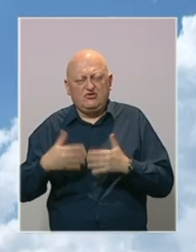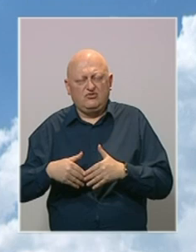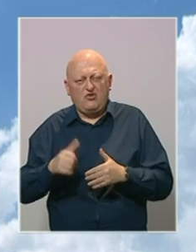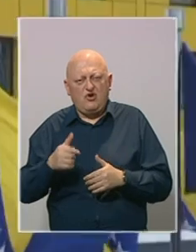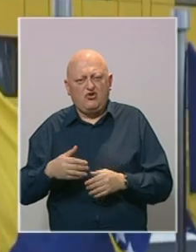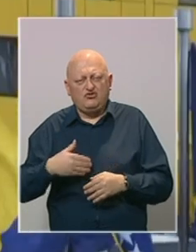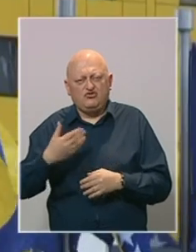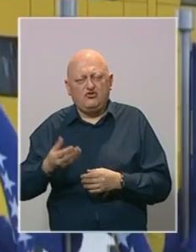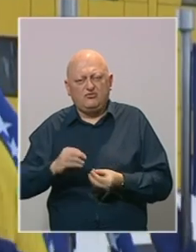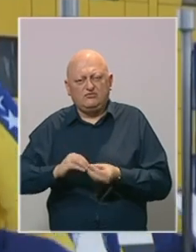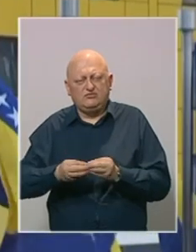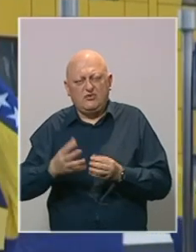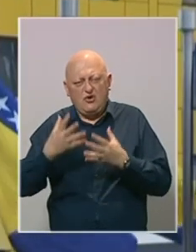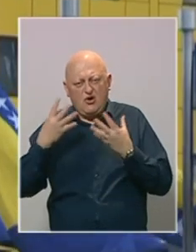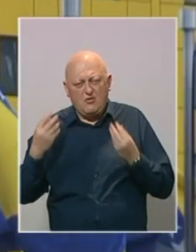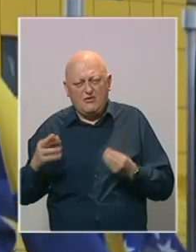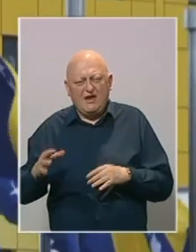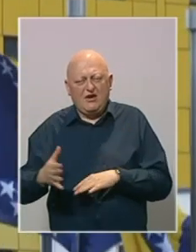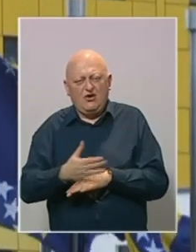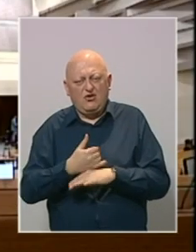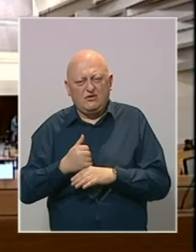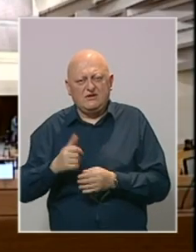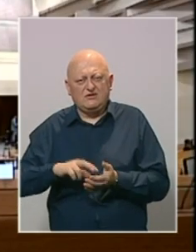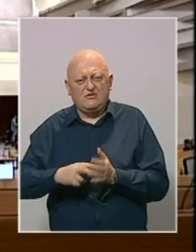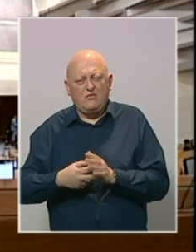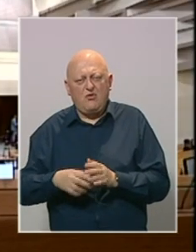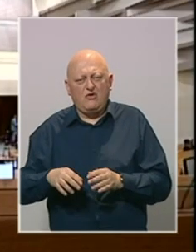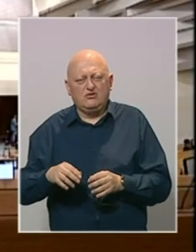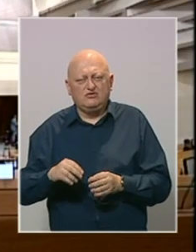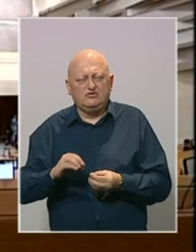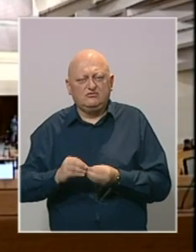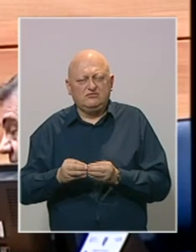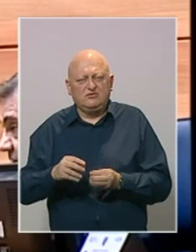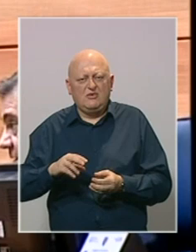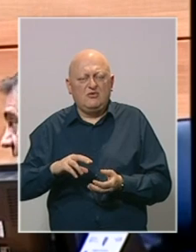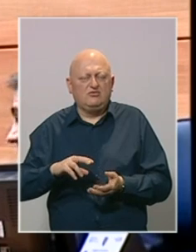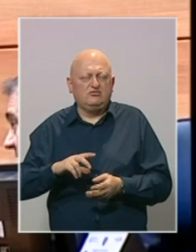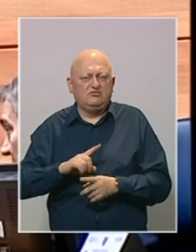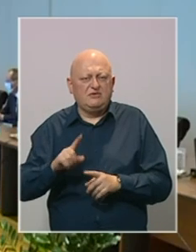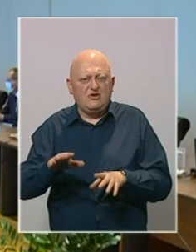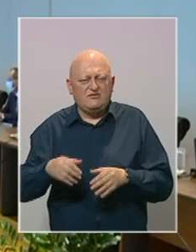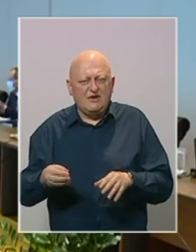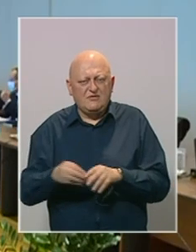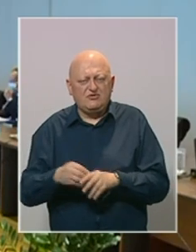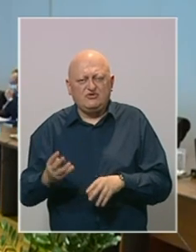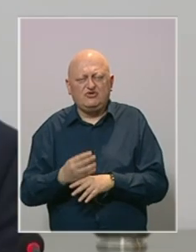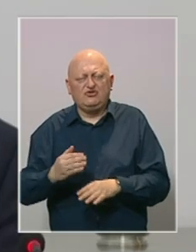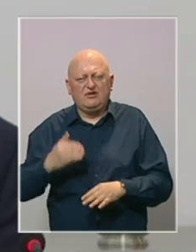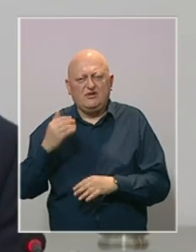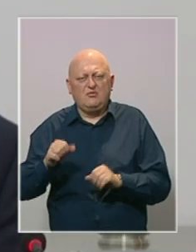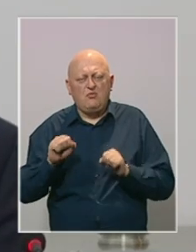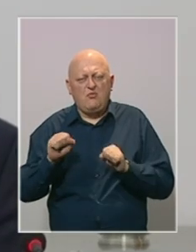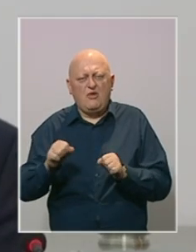Ono što dodatno komplikuje oporavak BiH ekonomije jesu politički rizici. Politička kriza, neusvajanje budžeta na državnom nivou,